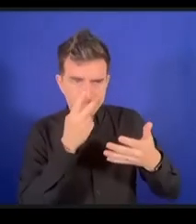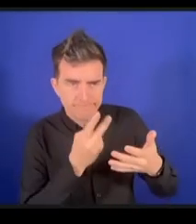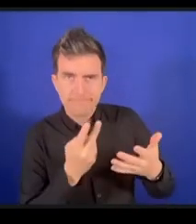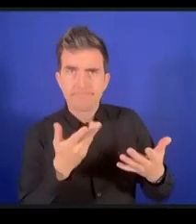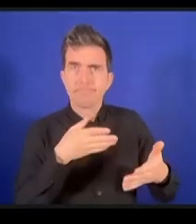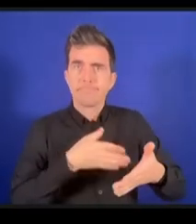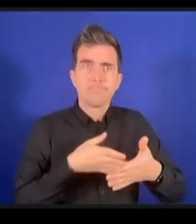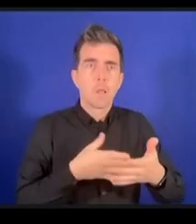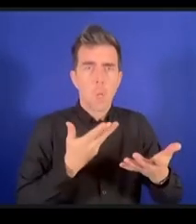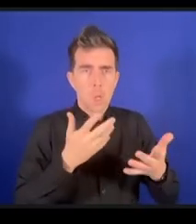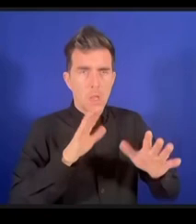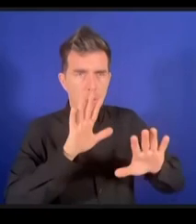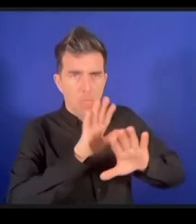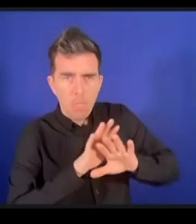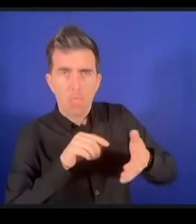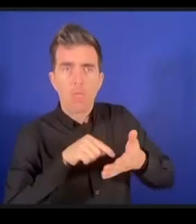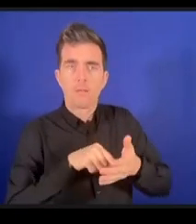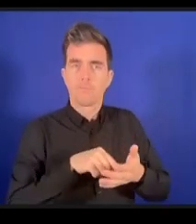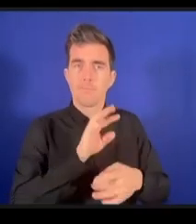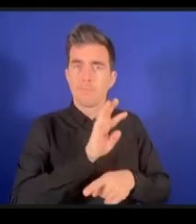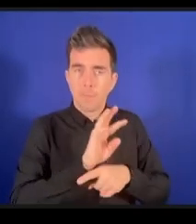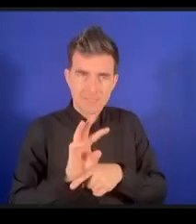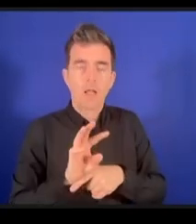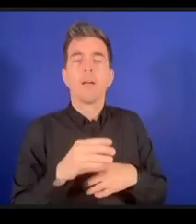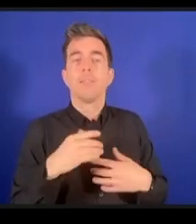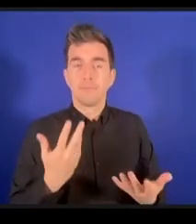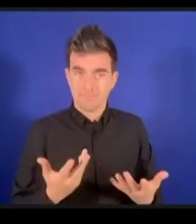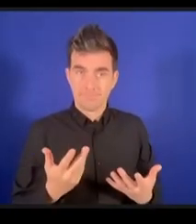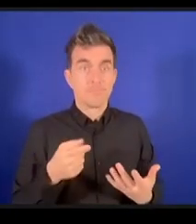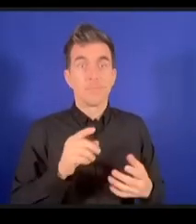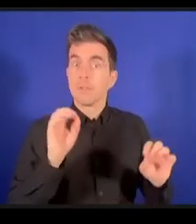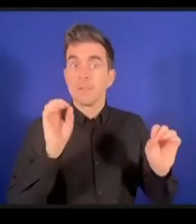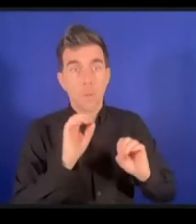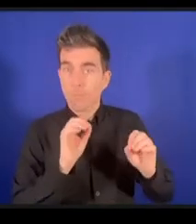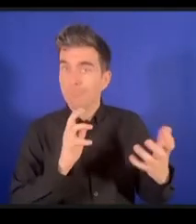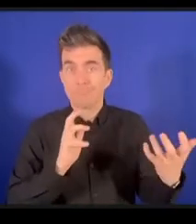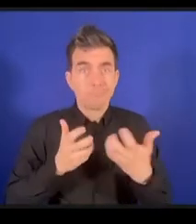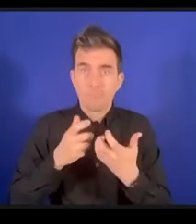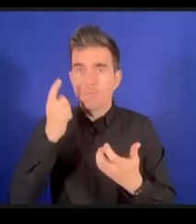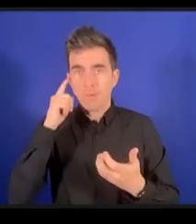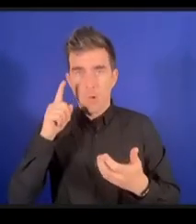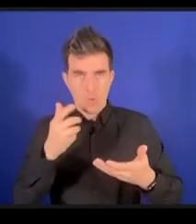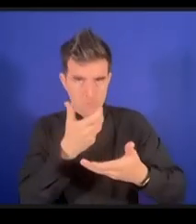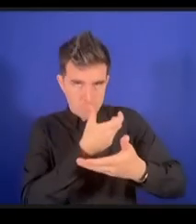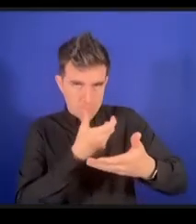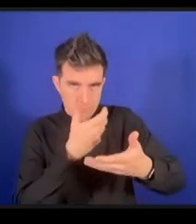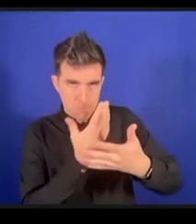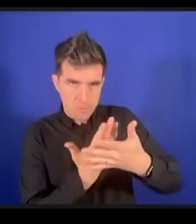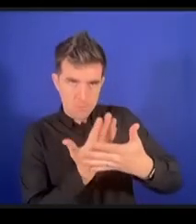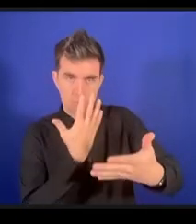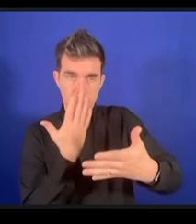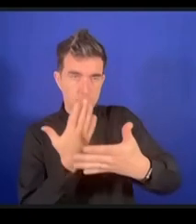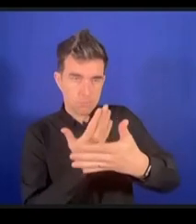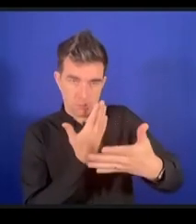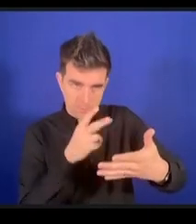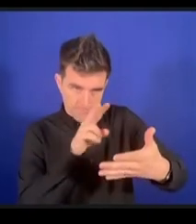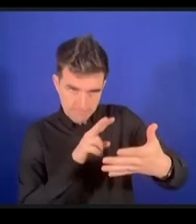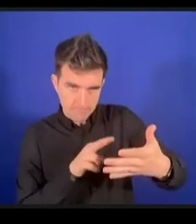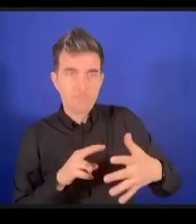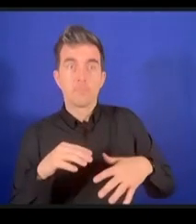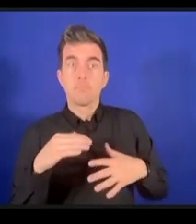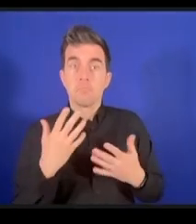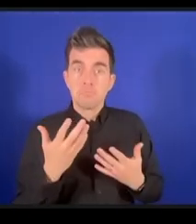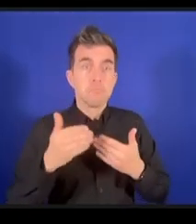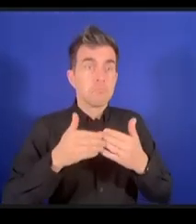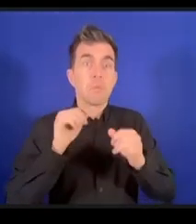d'autres cas il peut s'agir d'une exigence de type juridique la section 508 aux Etats-Unis par exemple ce texte là